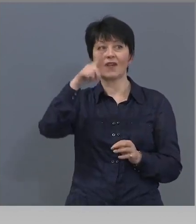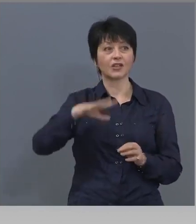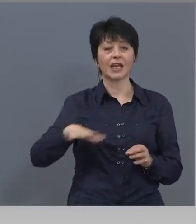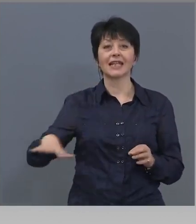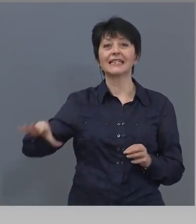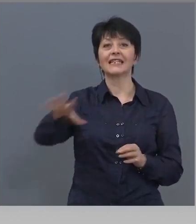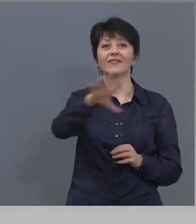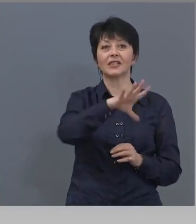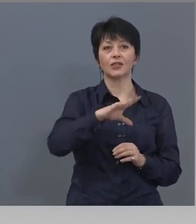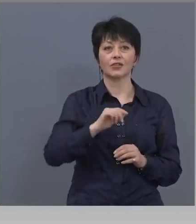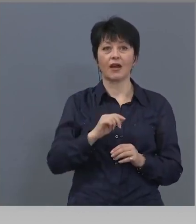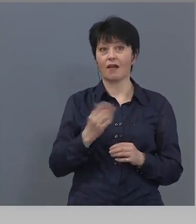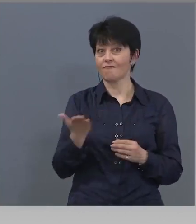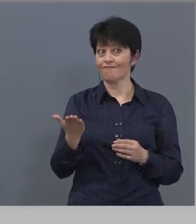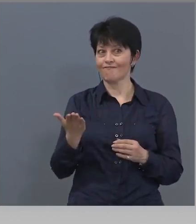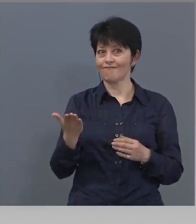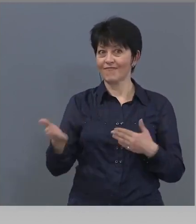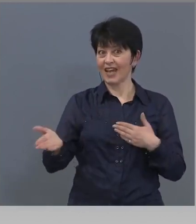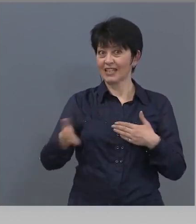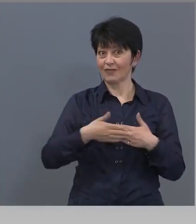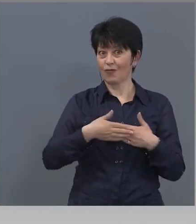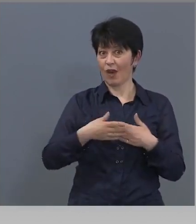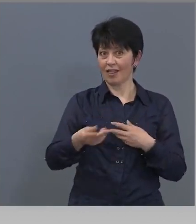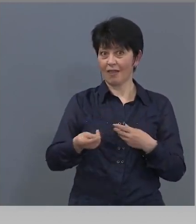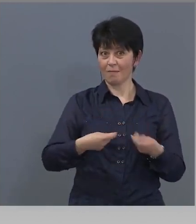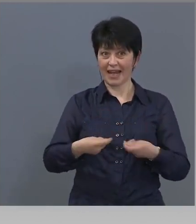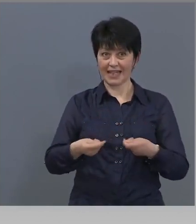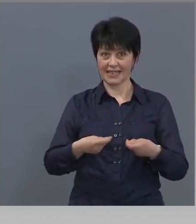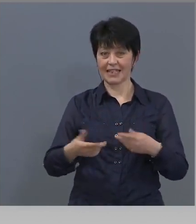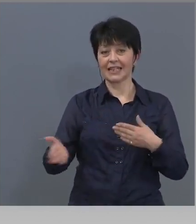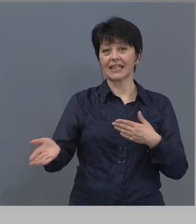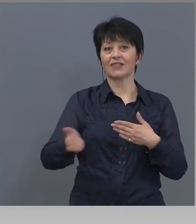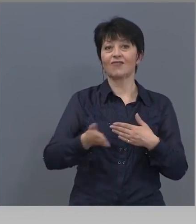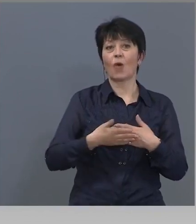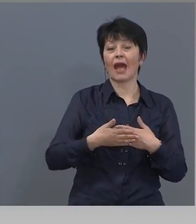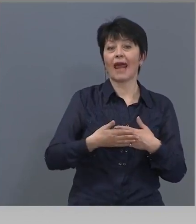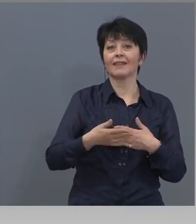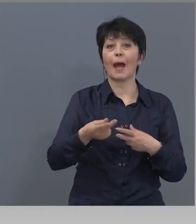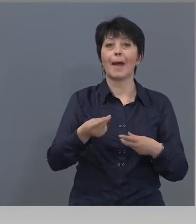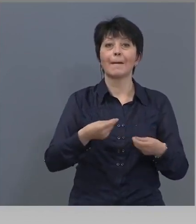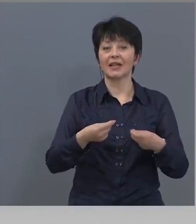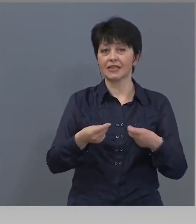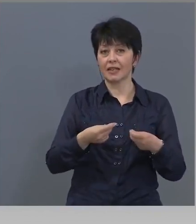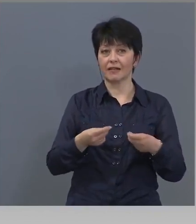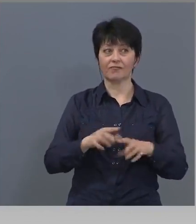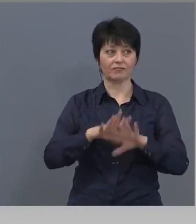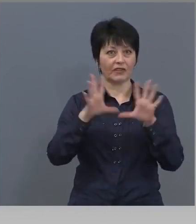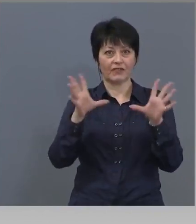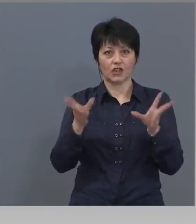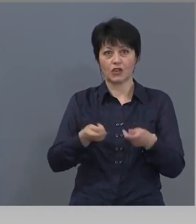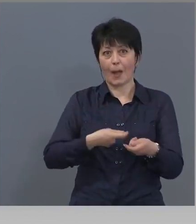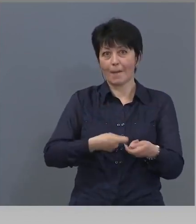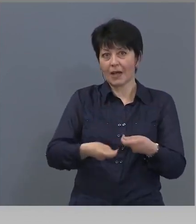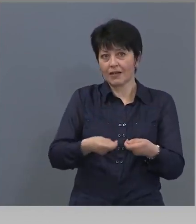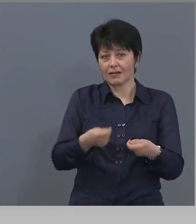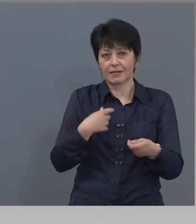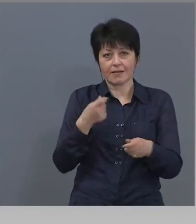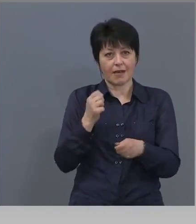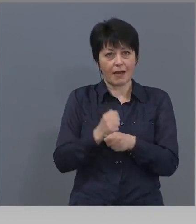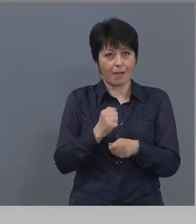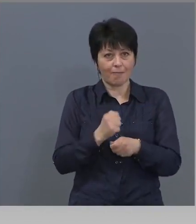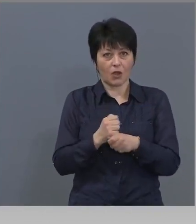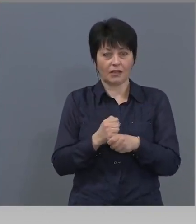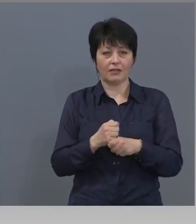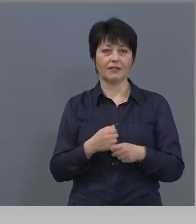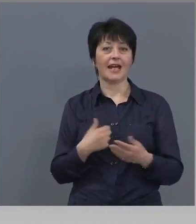Затворете и магазините, затворете пазарите. Вече затворихме, могвате ваше високо правосвещенство. Затворихме ресторанти,